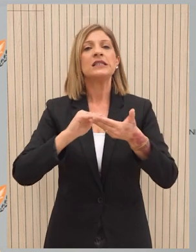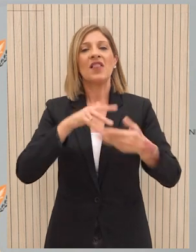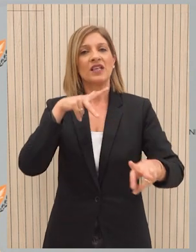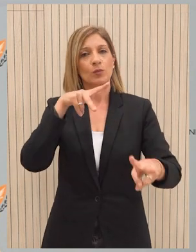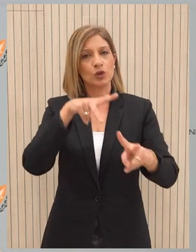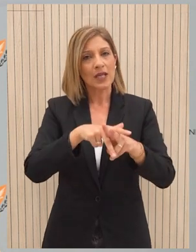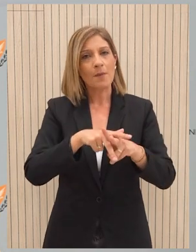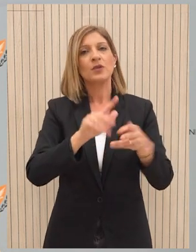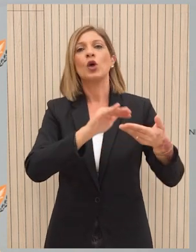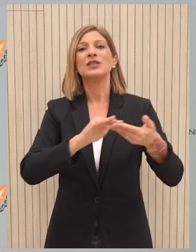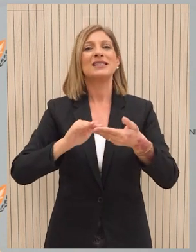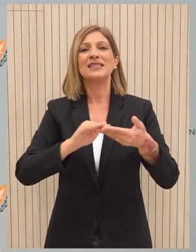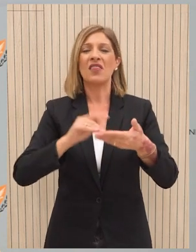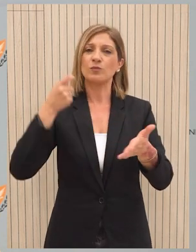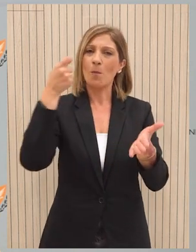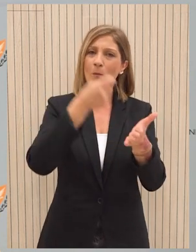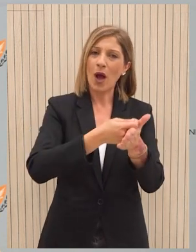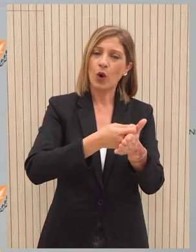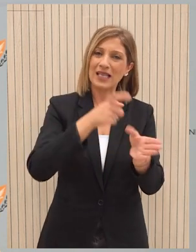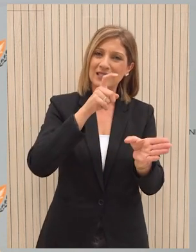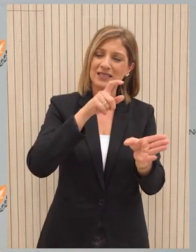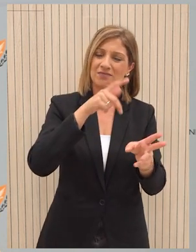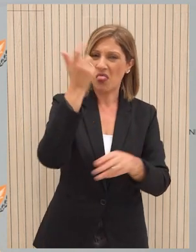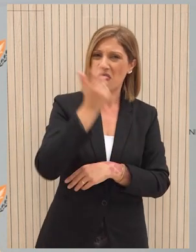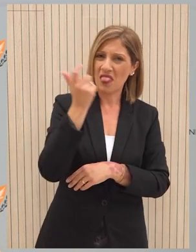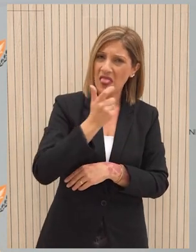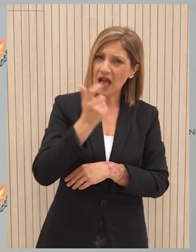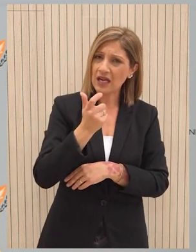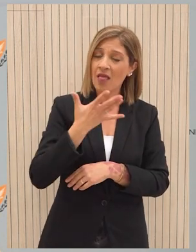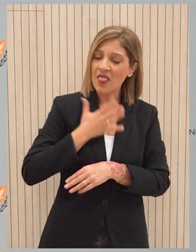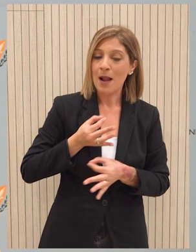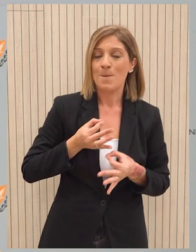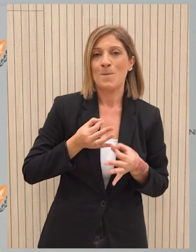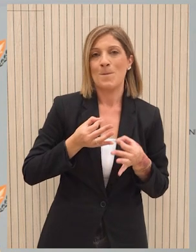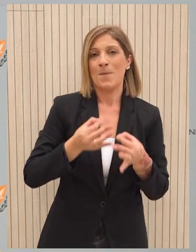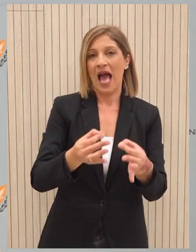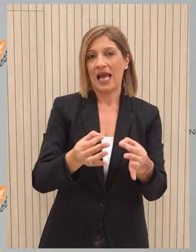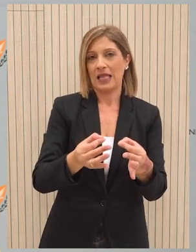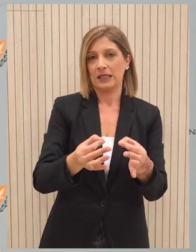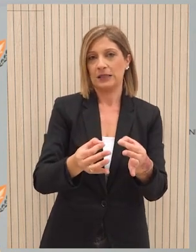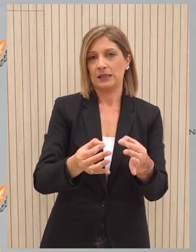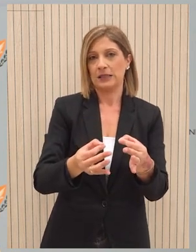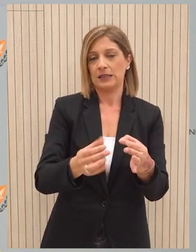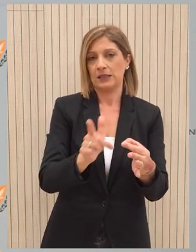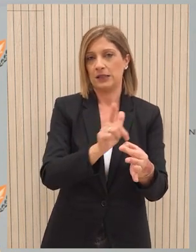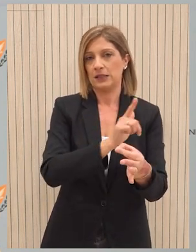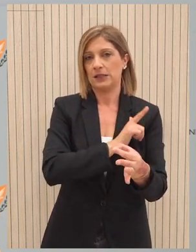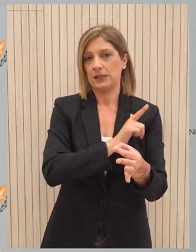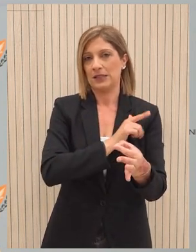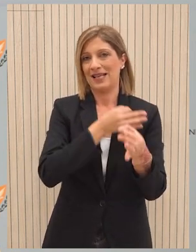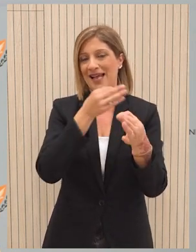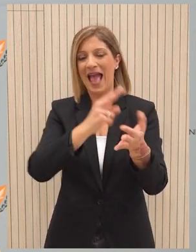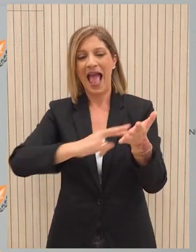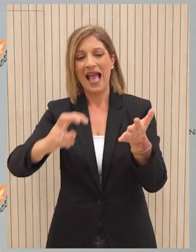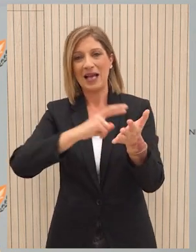Υπότιτλοι AUTHORWAVE για να εξασφαλιστεί η παράταση της αναστολής